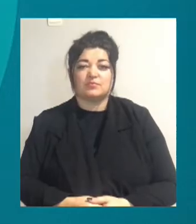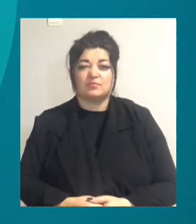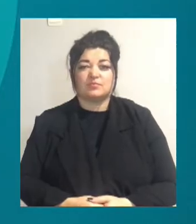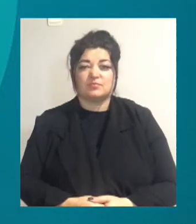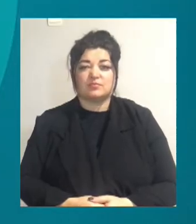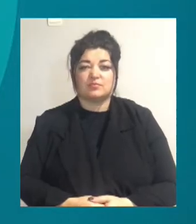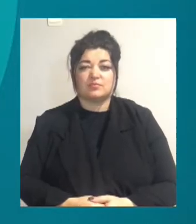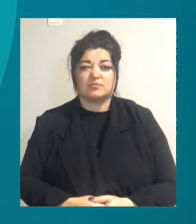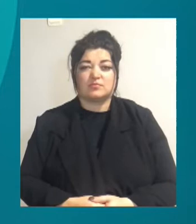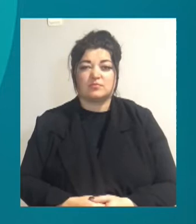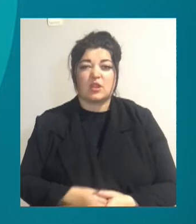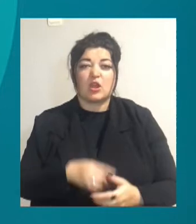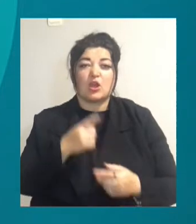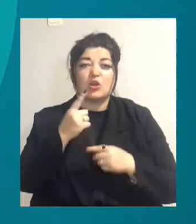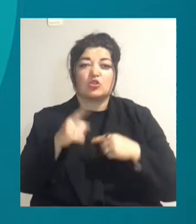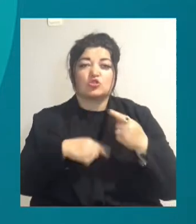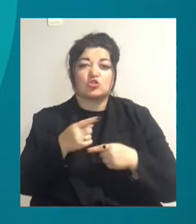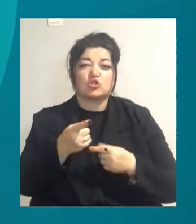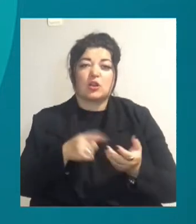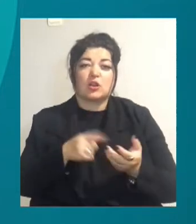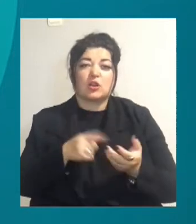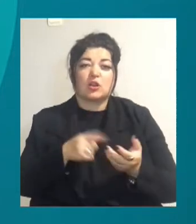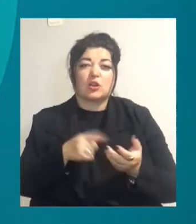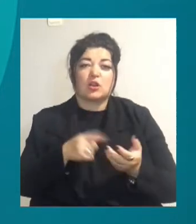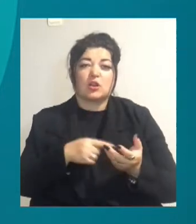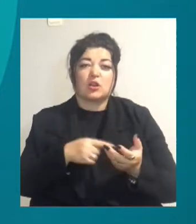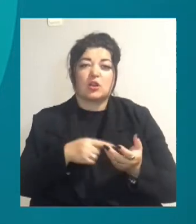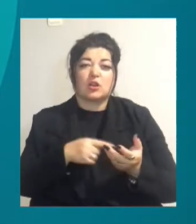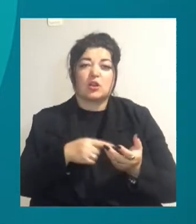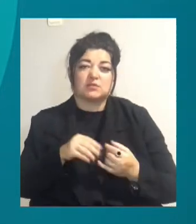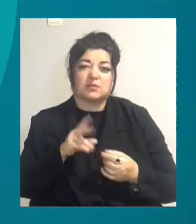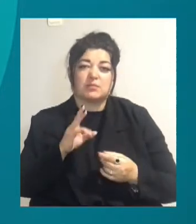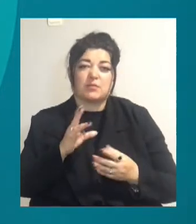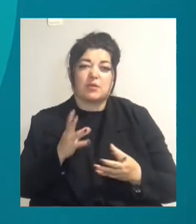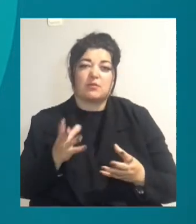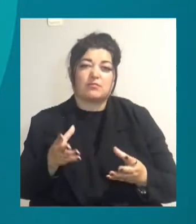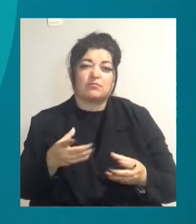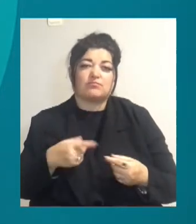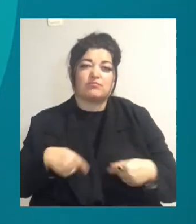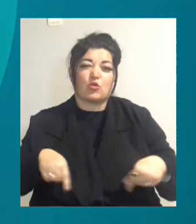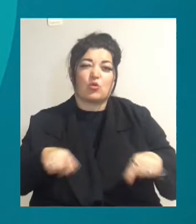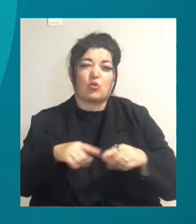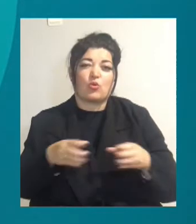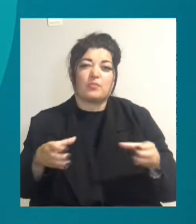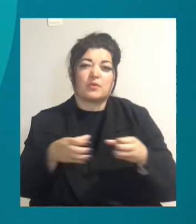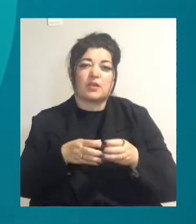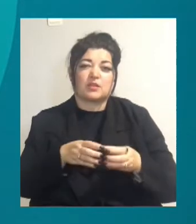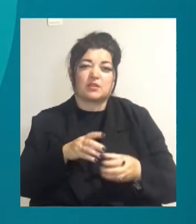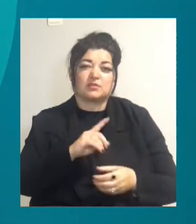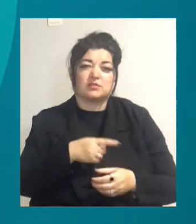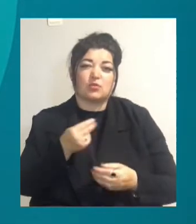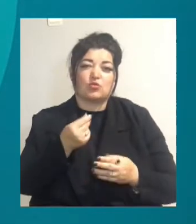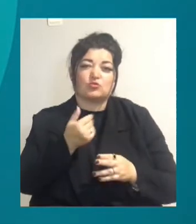Чи віддаватимуть землі та житло ветеранам АТО та операції об'єднаних сил, та скільки коштів виділили на медичне забезпечення військових?